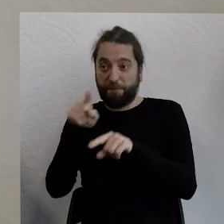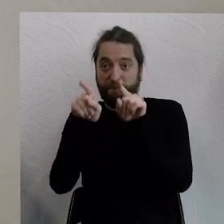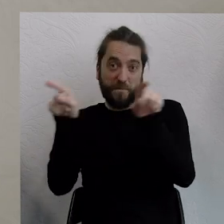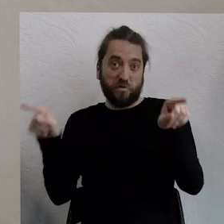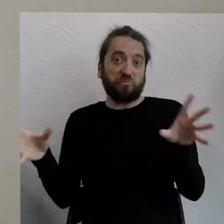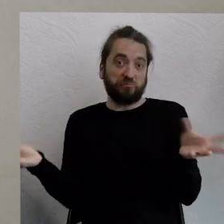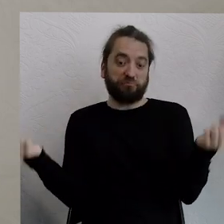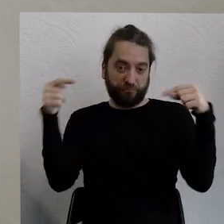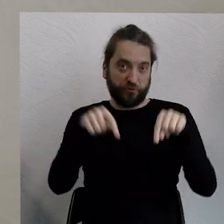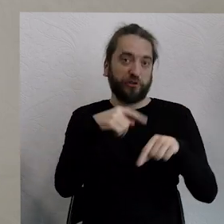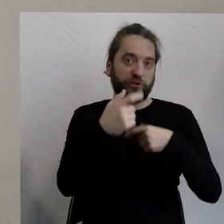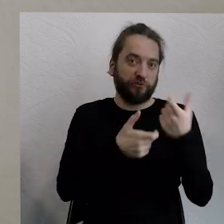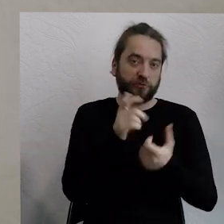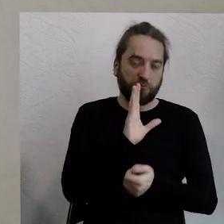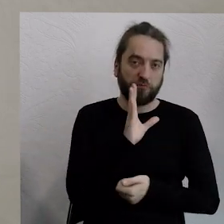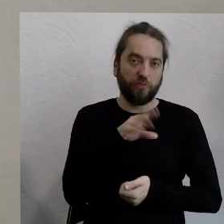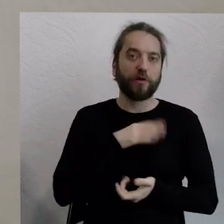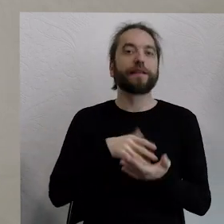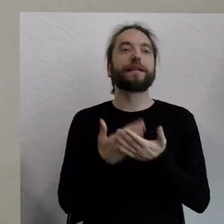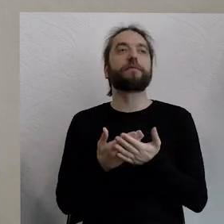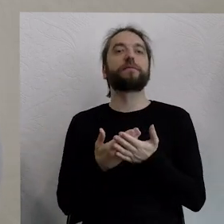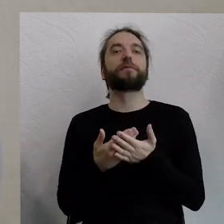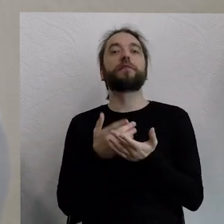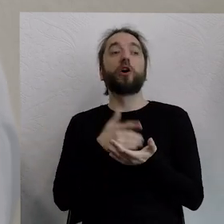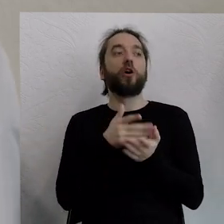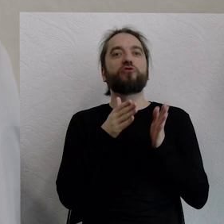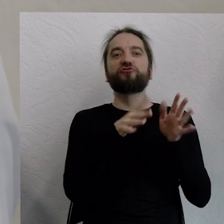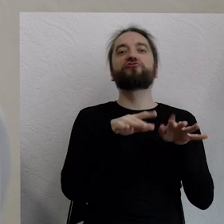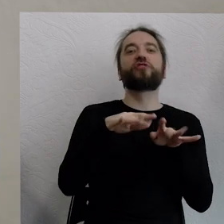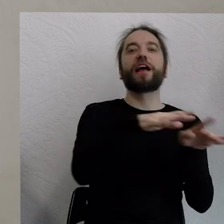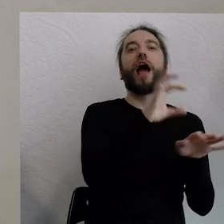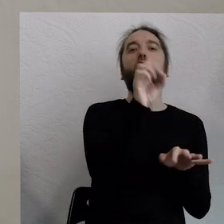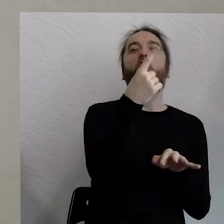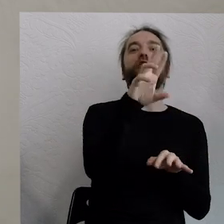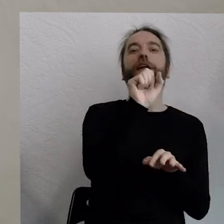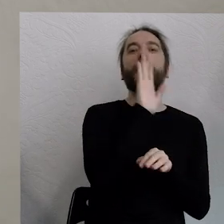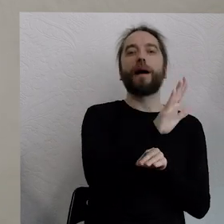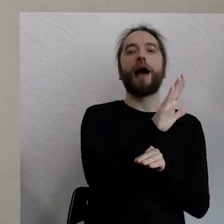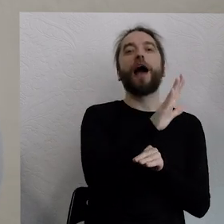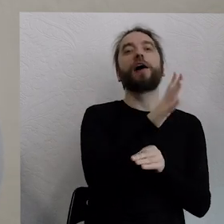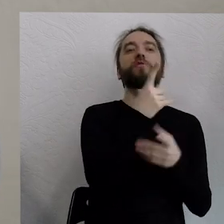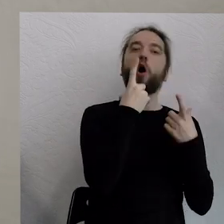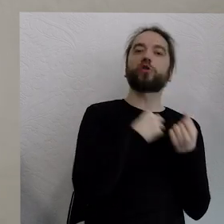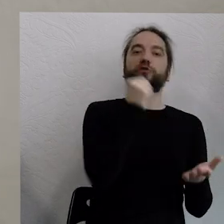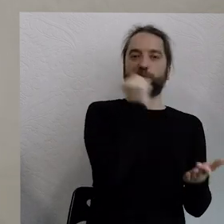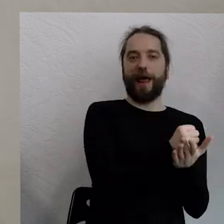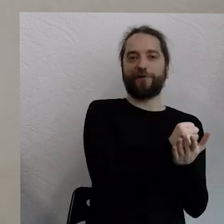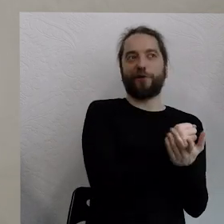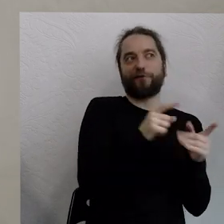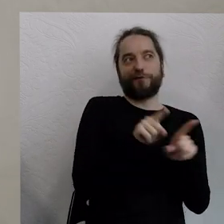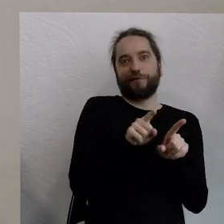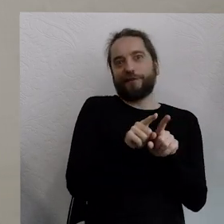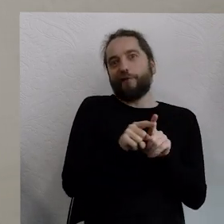kooperatywy. Czyli tak jak myślimy o Odrze jako osobie prawnej, bo czemu rzeki nie miałyby mieć osobowości prawnej, skoro mają je